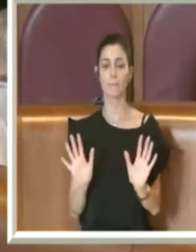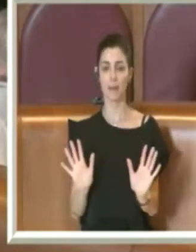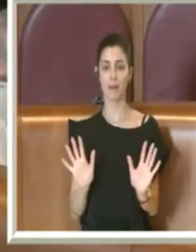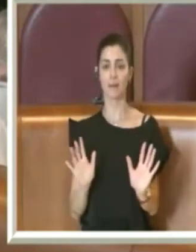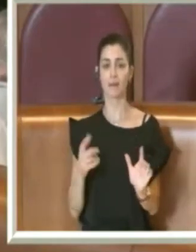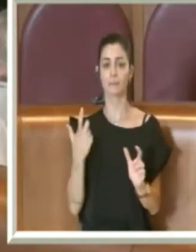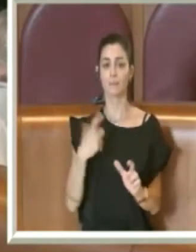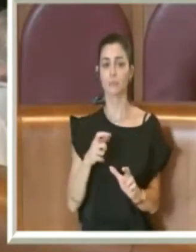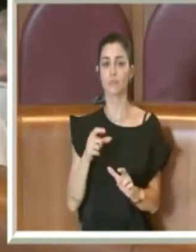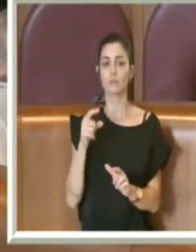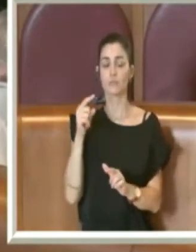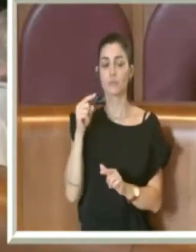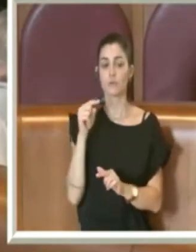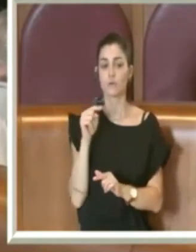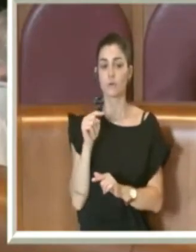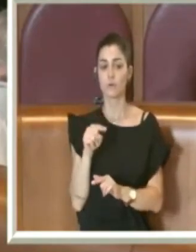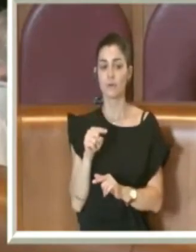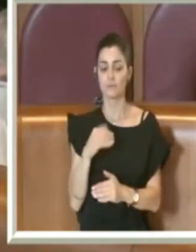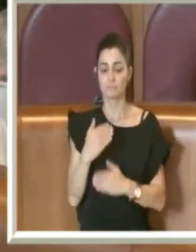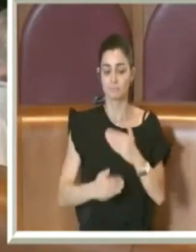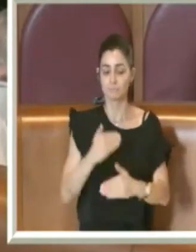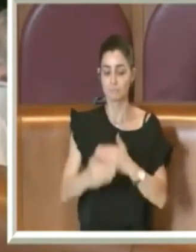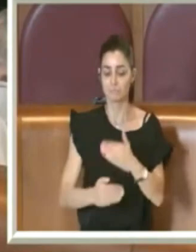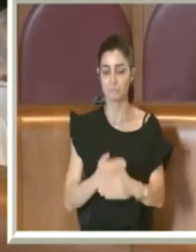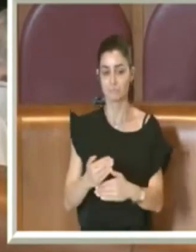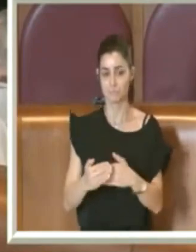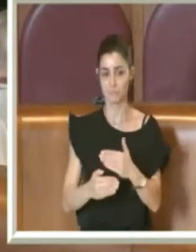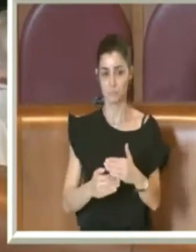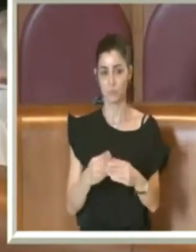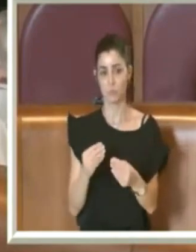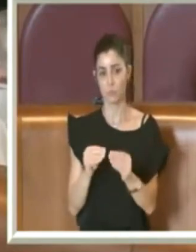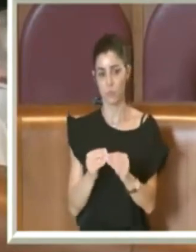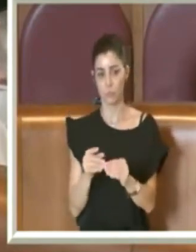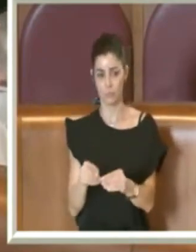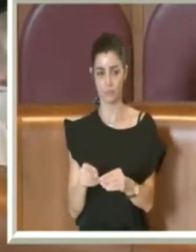perché si sta procedendo in tal senso. Grazie.